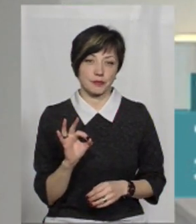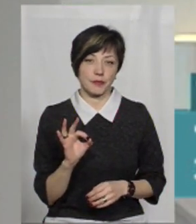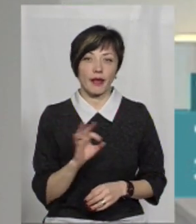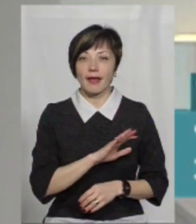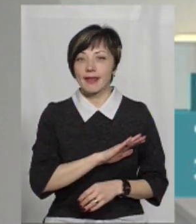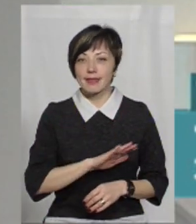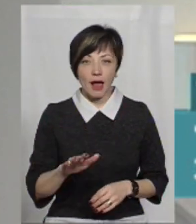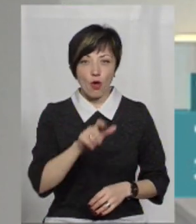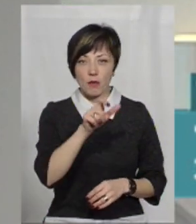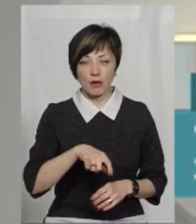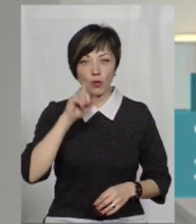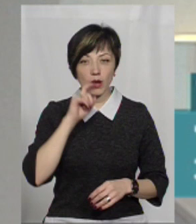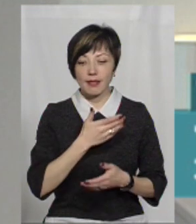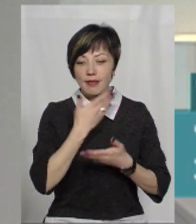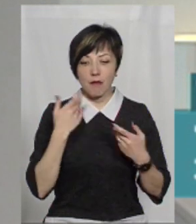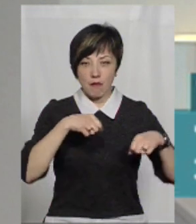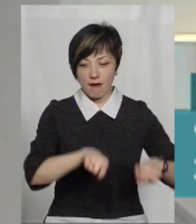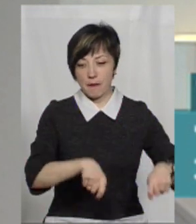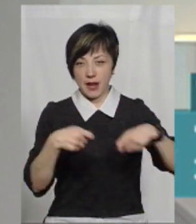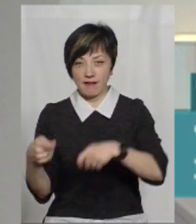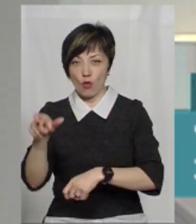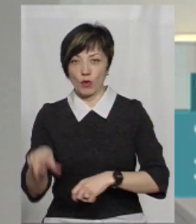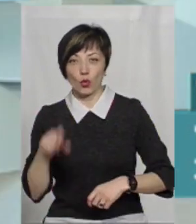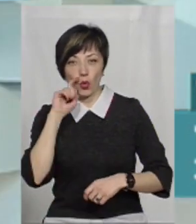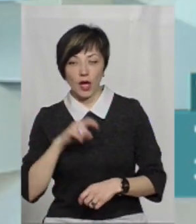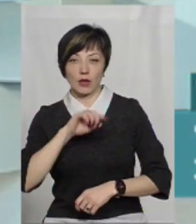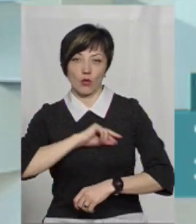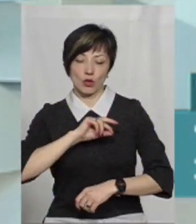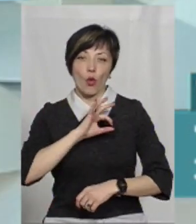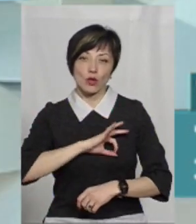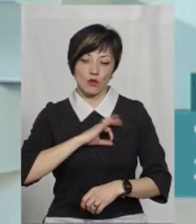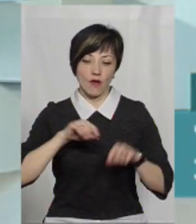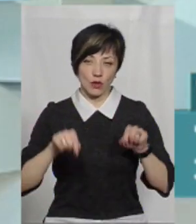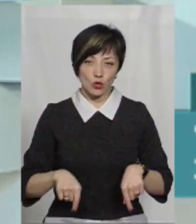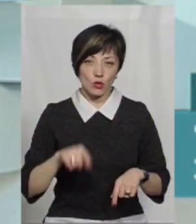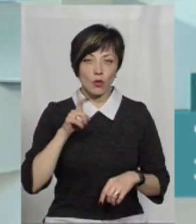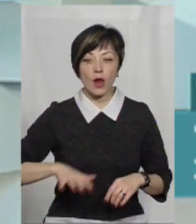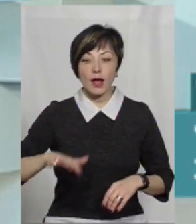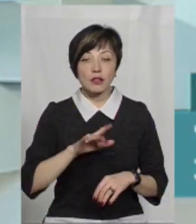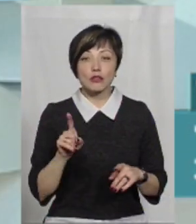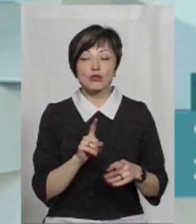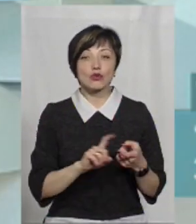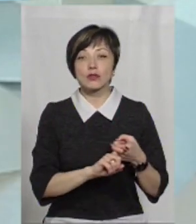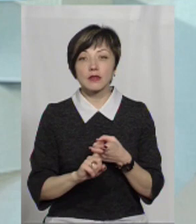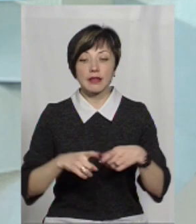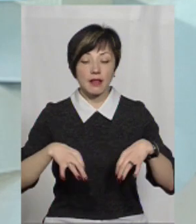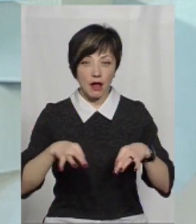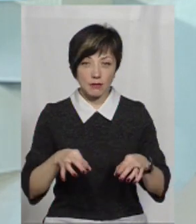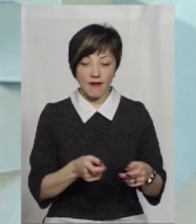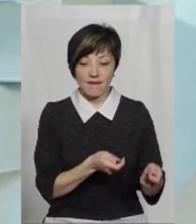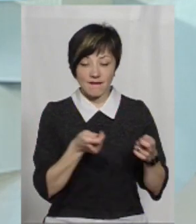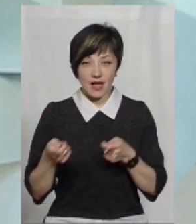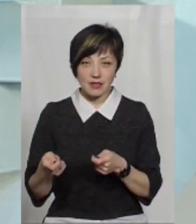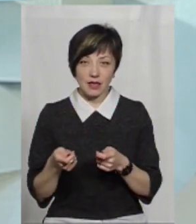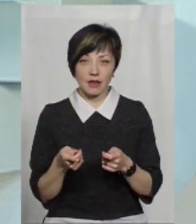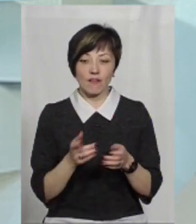нерезидент не мав права передавати резиденту транспортну засіб для користування в Україні. Що стосується транспортних засобів, ввезених